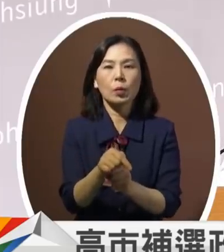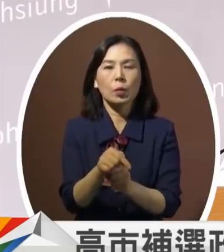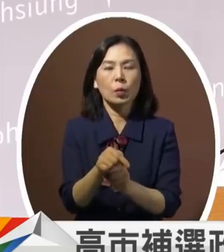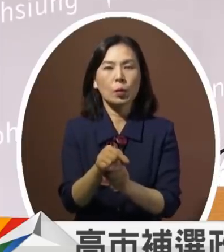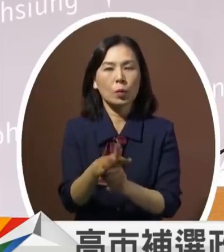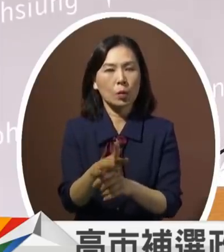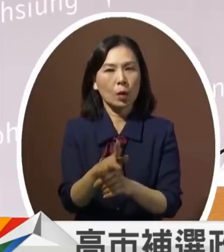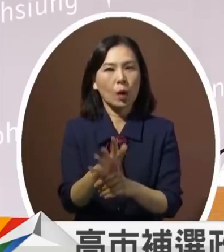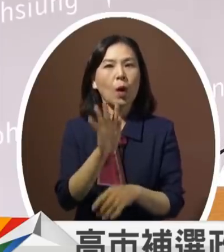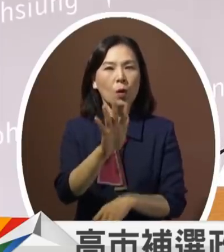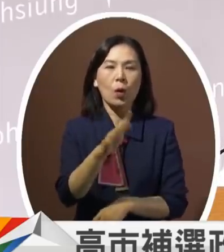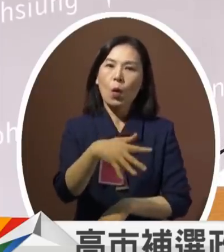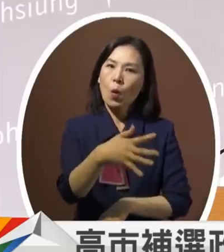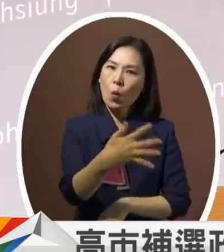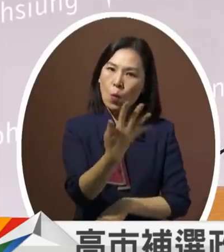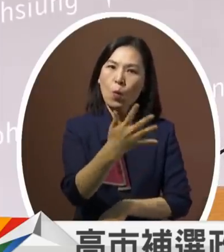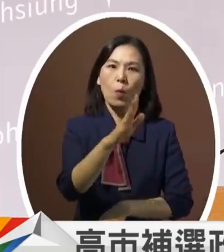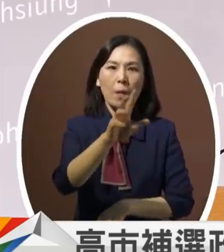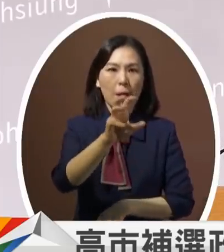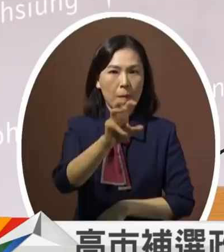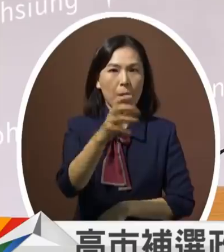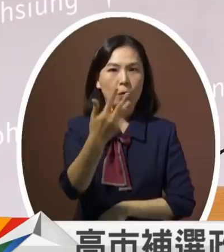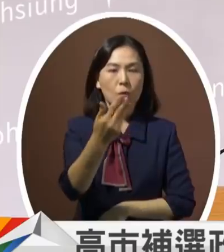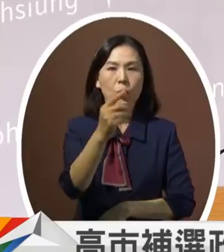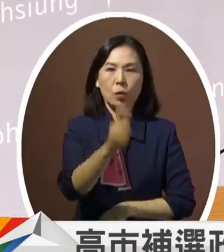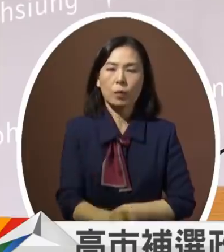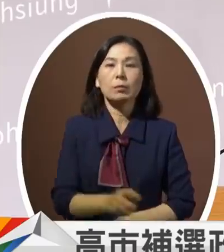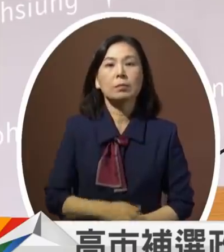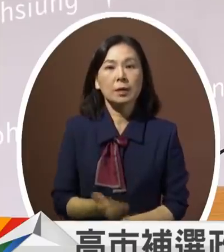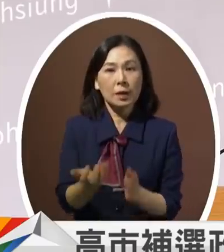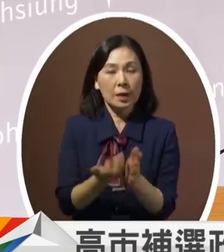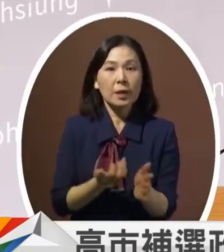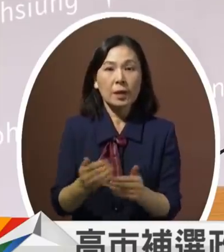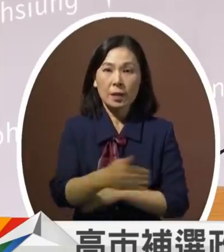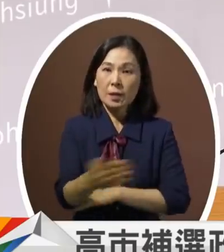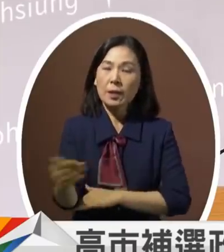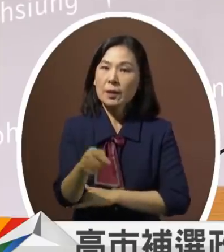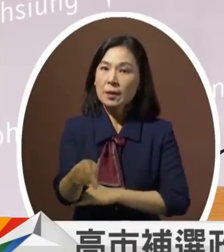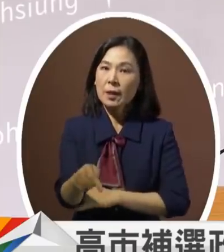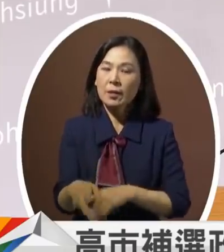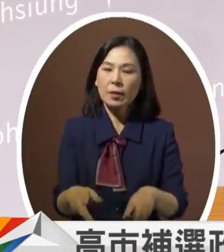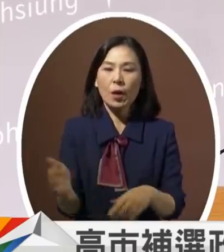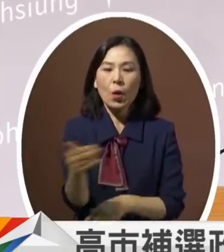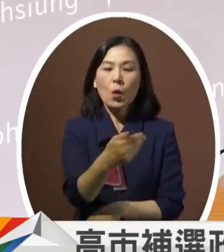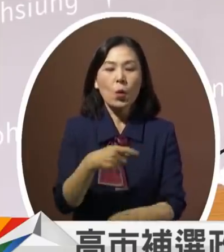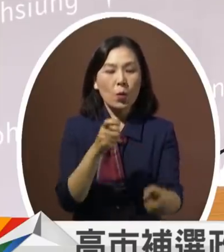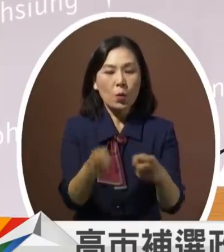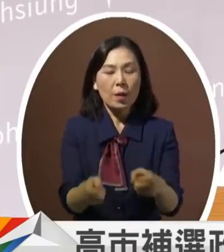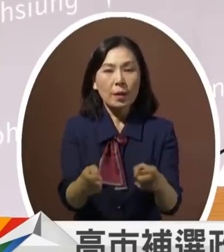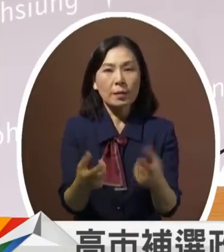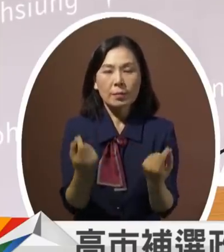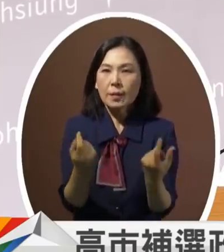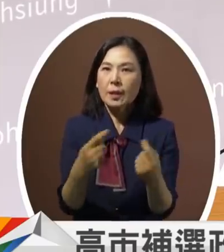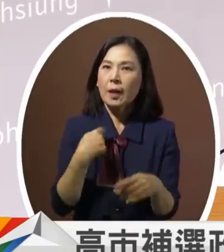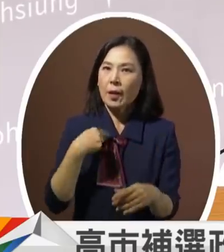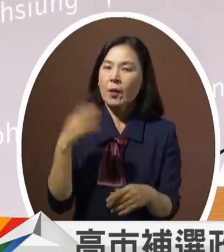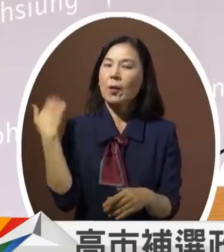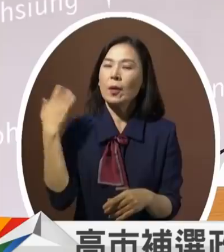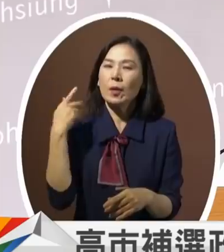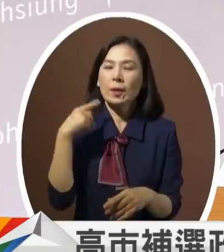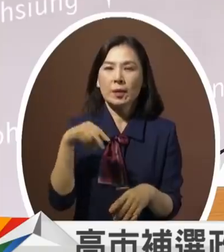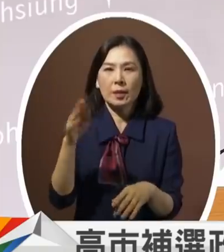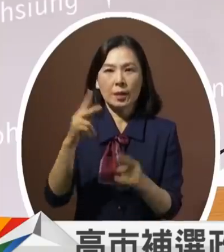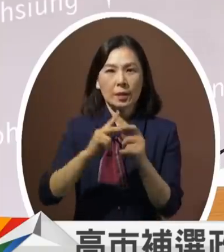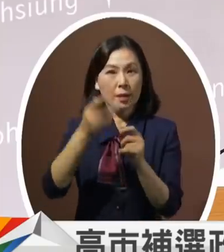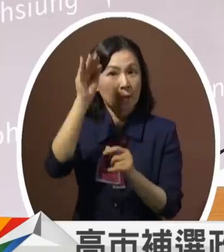589亿前镇与港来发展我们远洋的渔业也总共在我行政院也跟苏院长